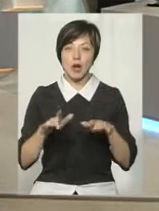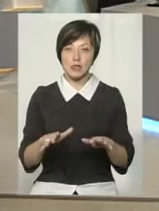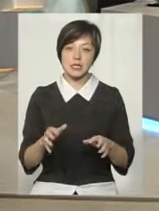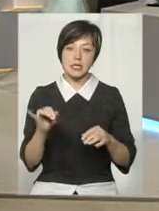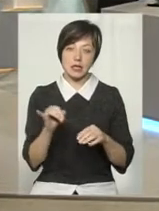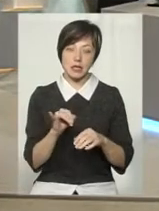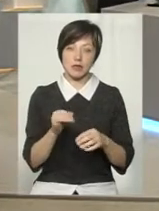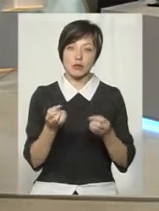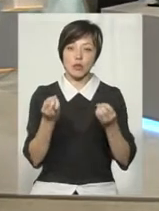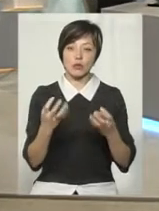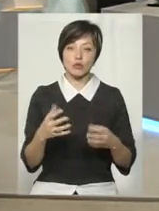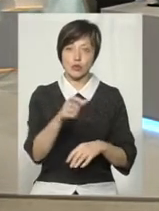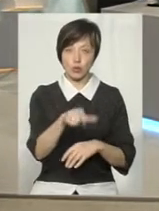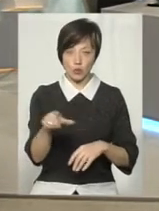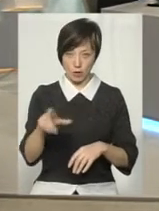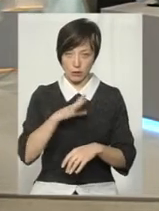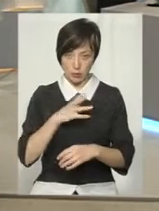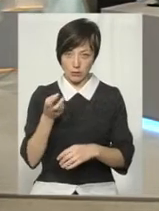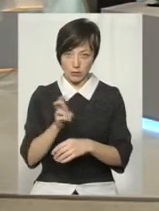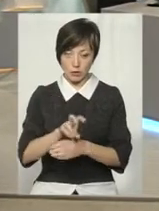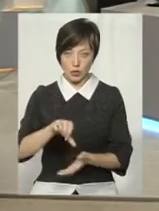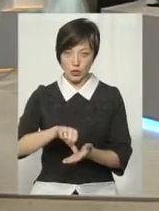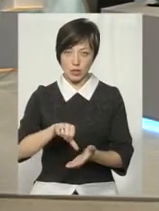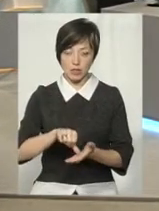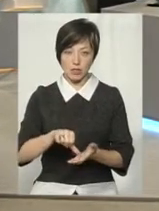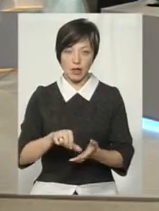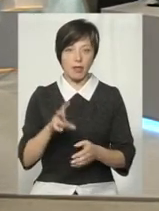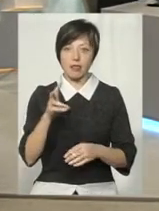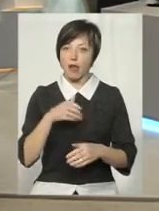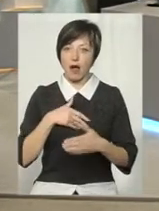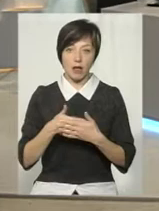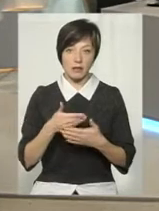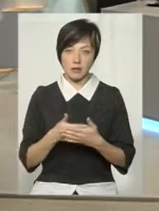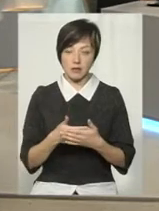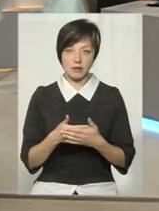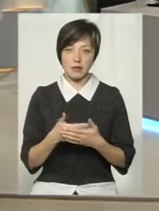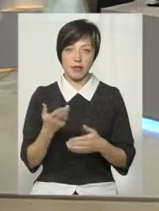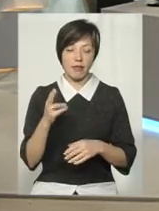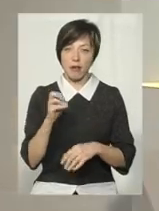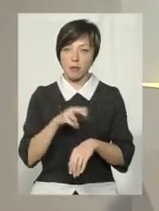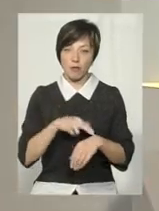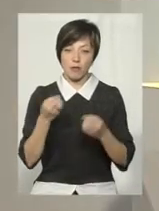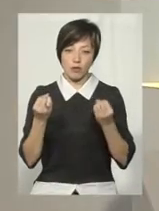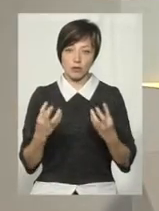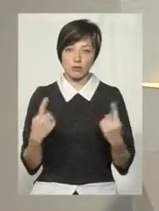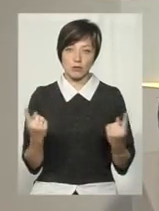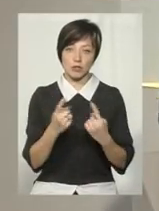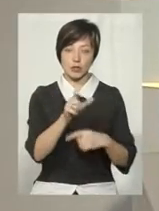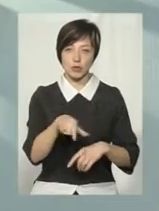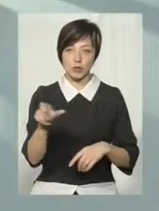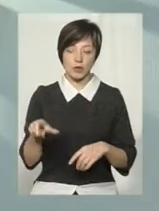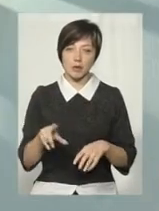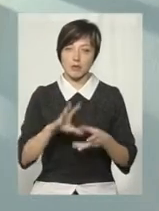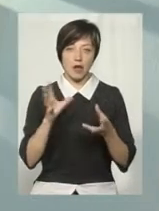Із простого люду були взагалі люди? Із не громадські активісти, не правоохоронці, от прості робітники? Ні, в